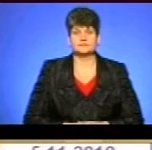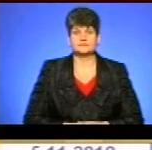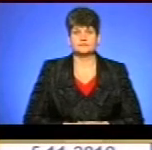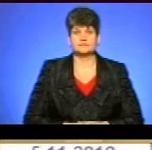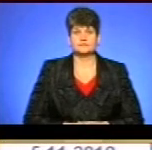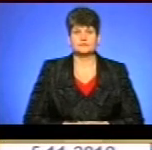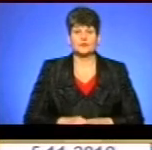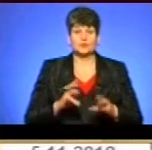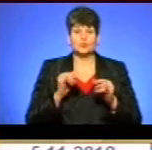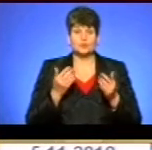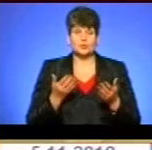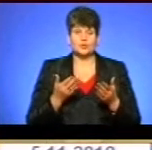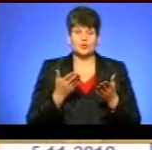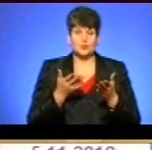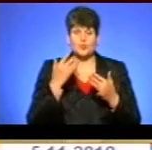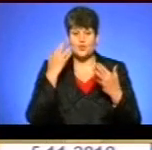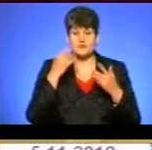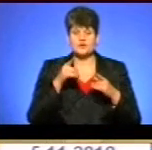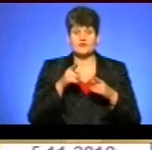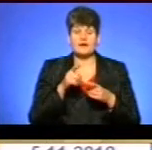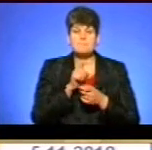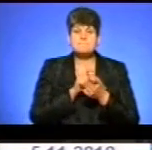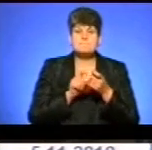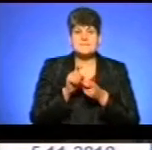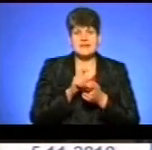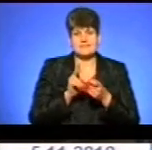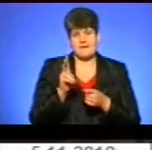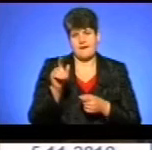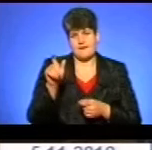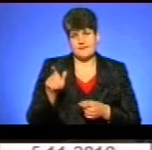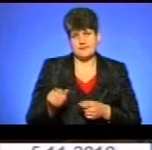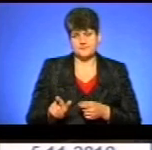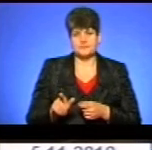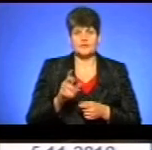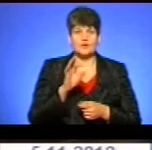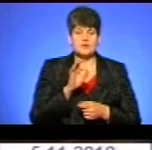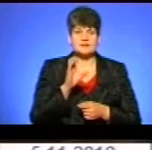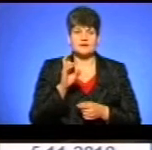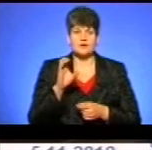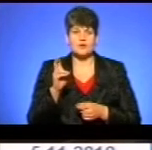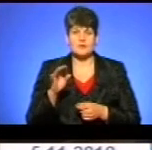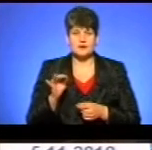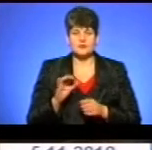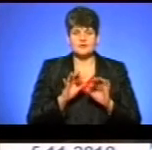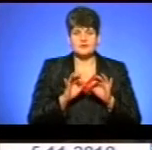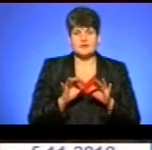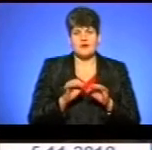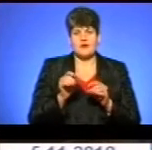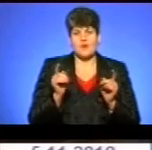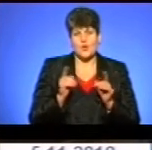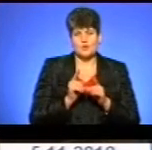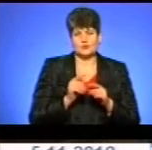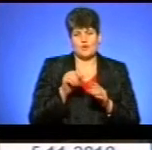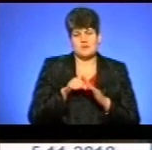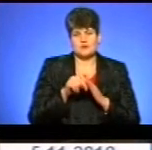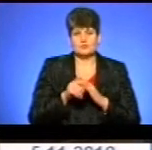Ну от, а от уявіть, що ви така плідкарка місцева. Тернополянка Оля Скоробогата проходить кастинг на роль у короткометражному фільмі